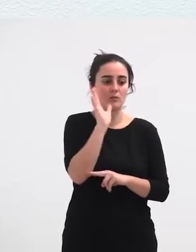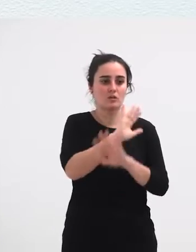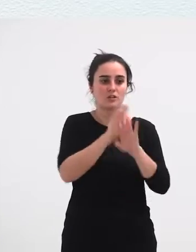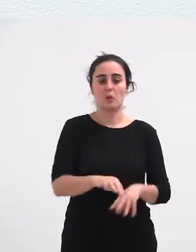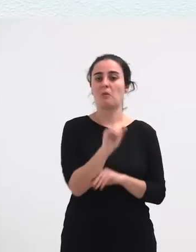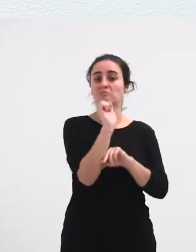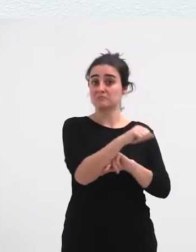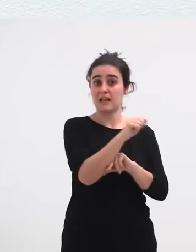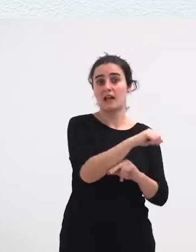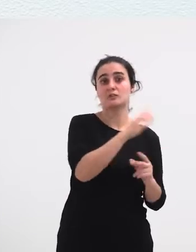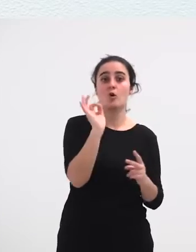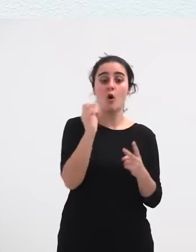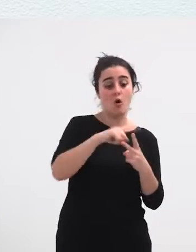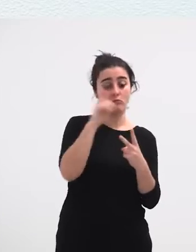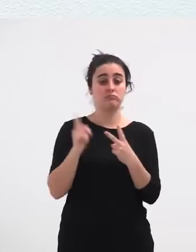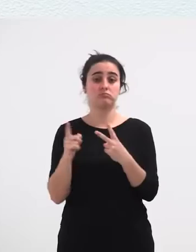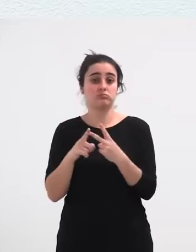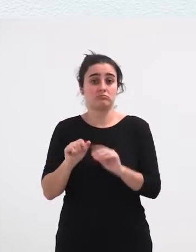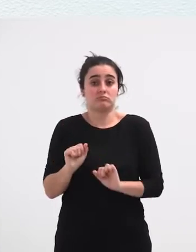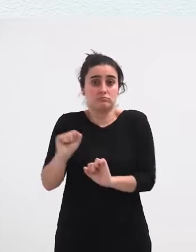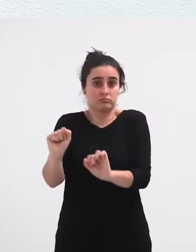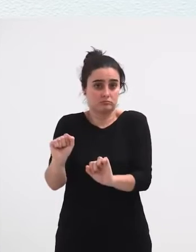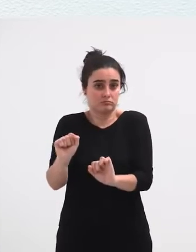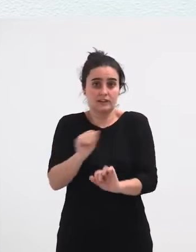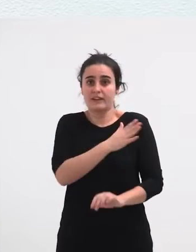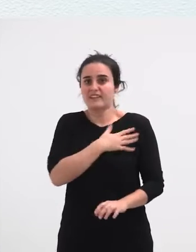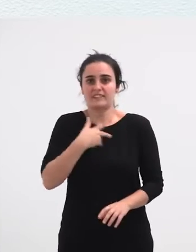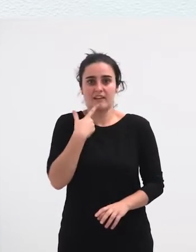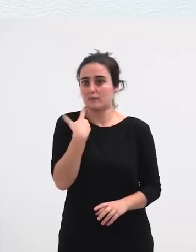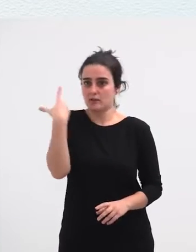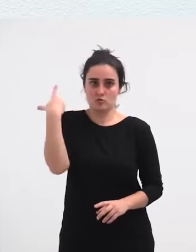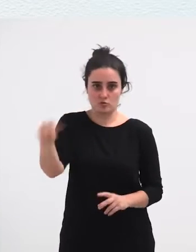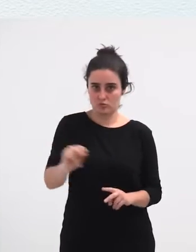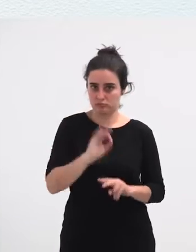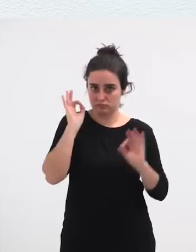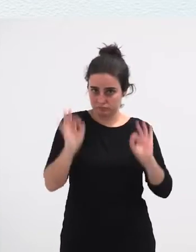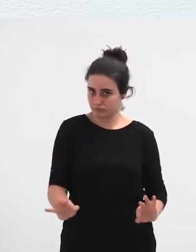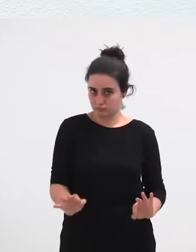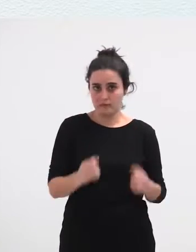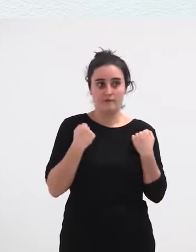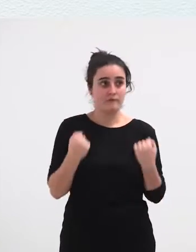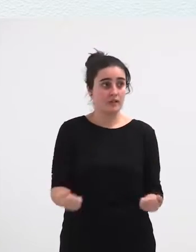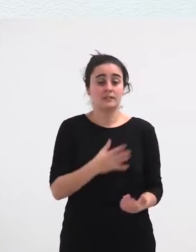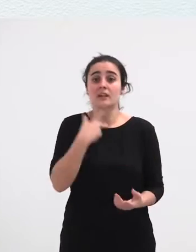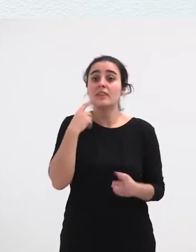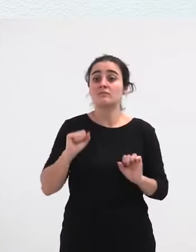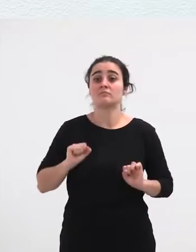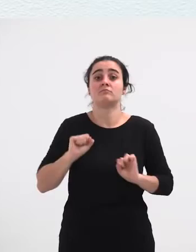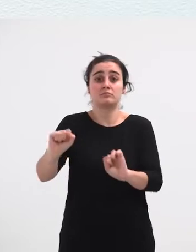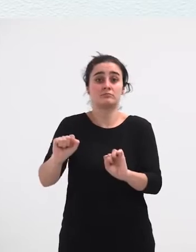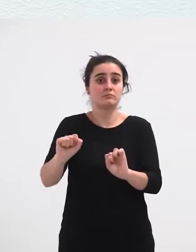Eartzen Edo Bestela Ukazioa Erabateko Ezezko Irmoa Ezezko Irmo Horrean Horrean